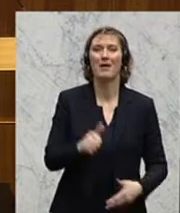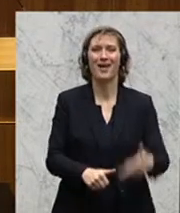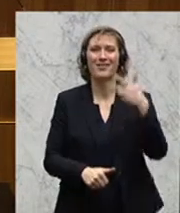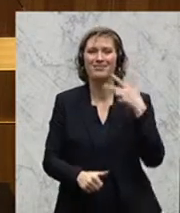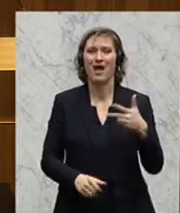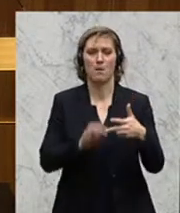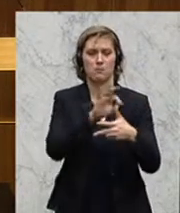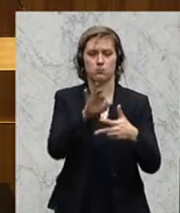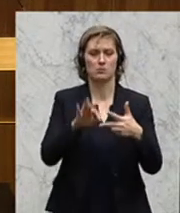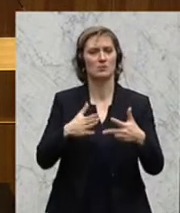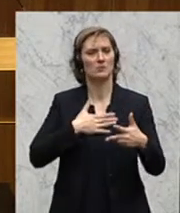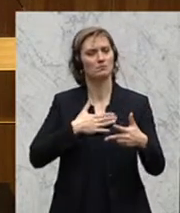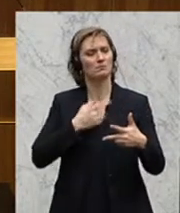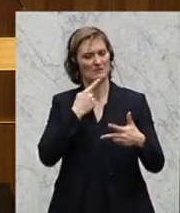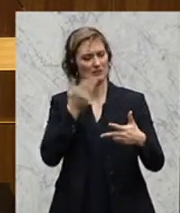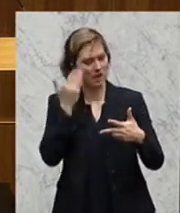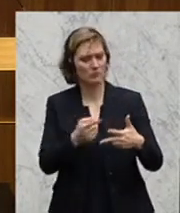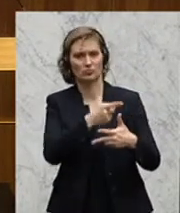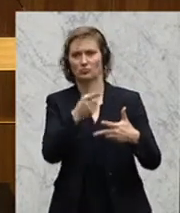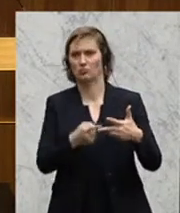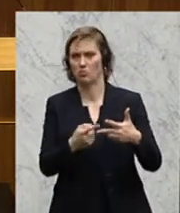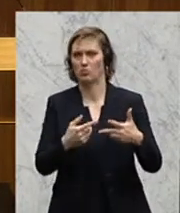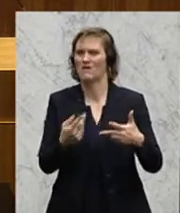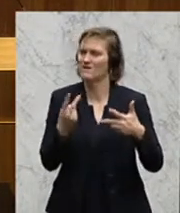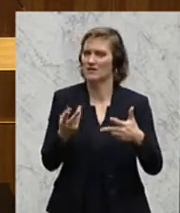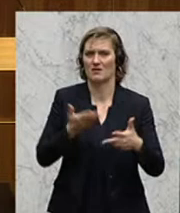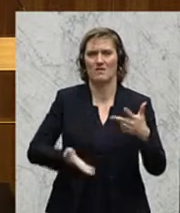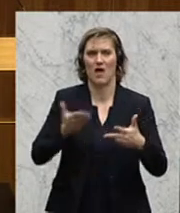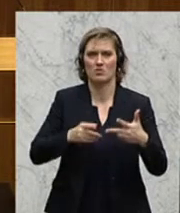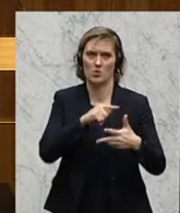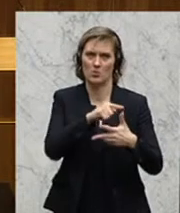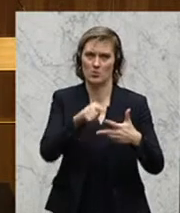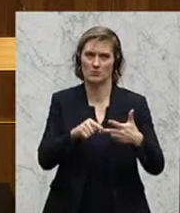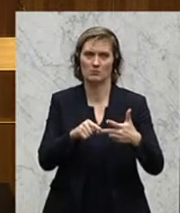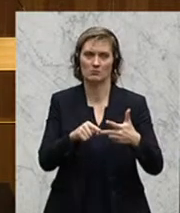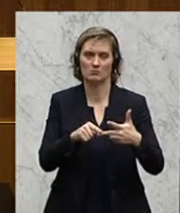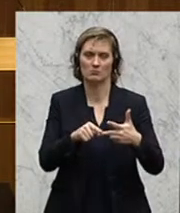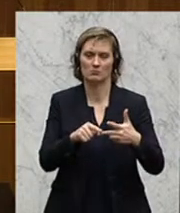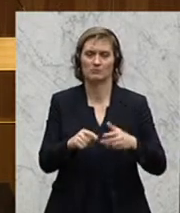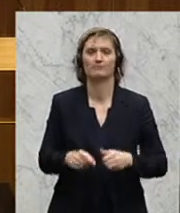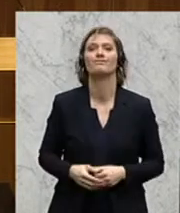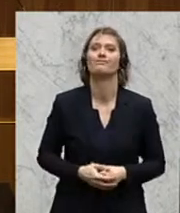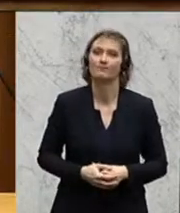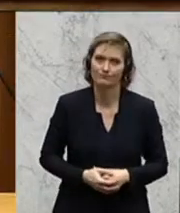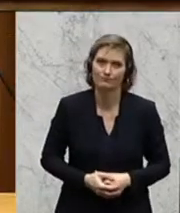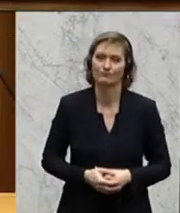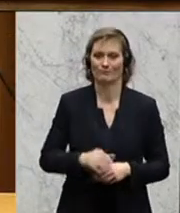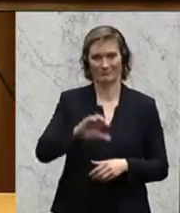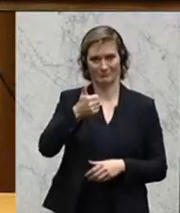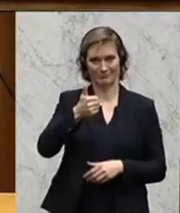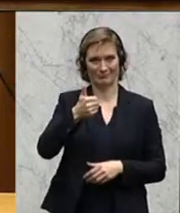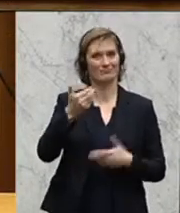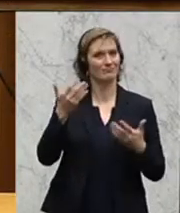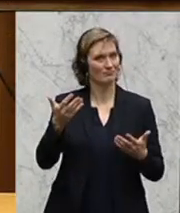Kernpunkte für sich festgemacht, um die es uns in den Verhandlungen und in den Ausführungen auch im Wesentlichen gegangen ist. Zum